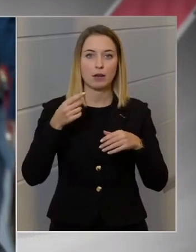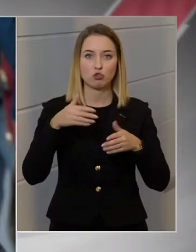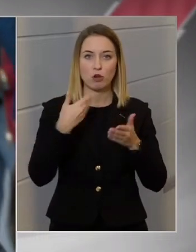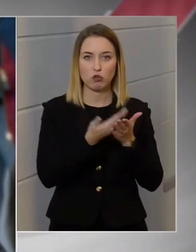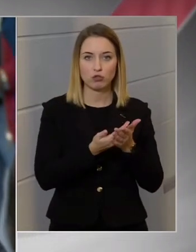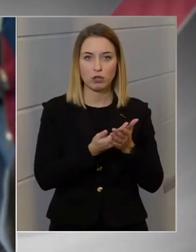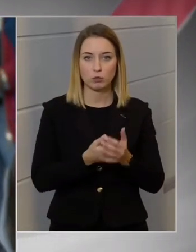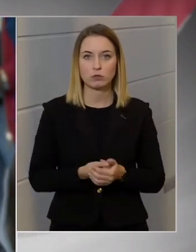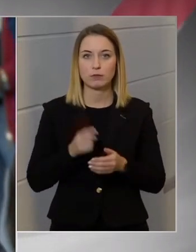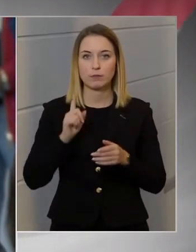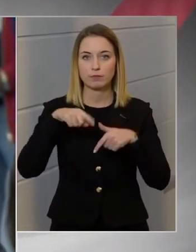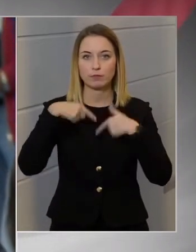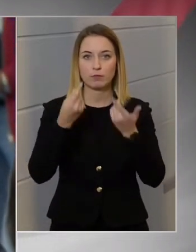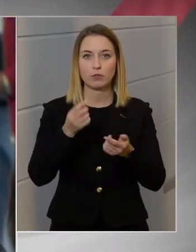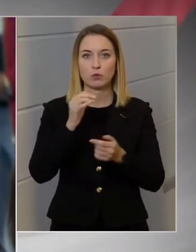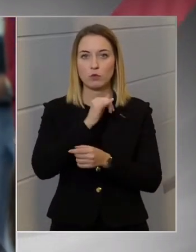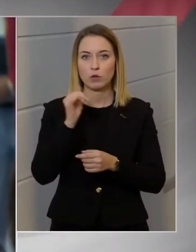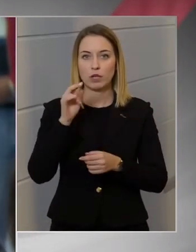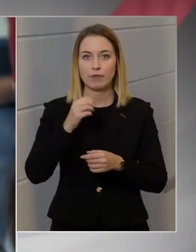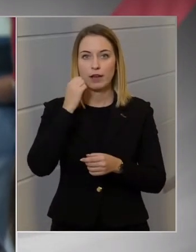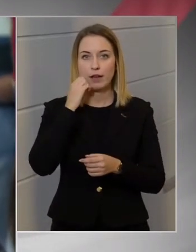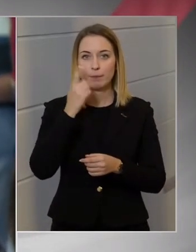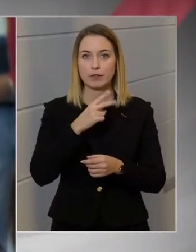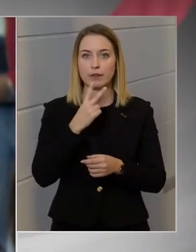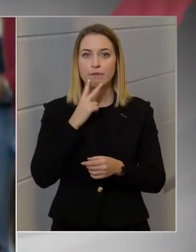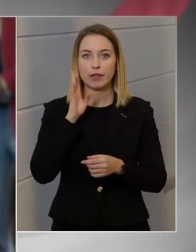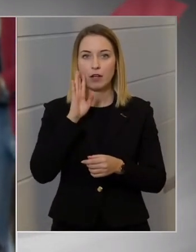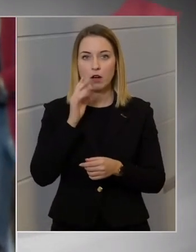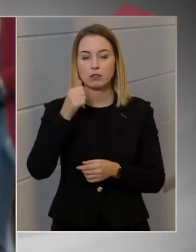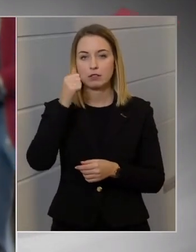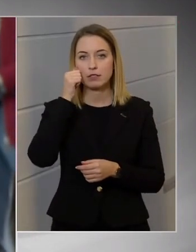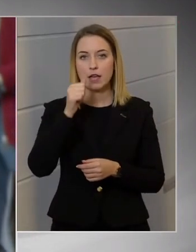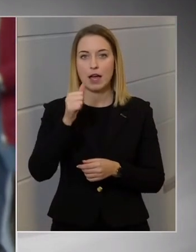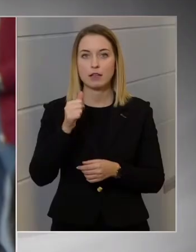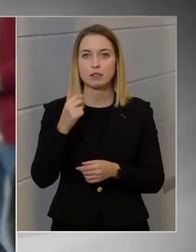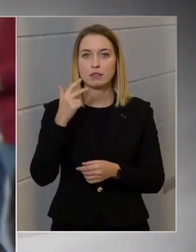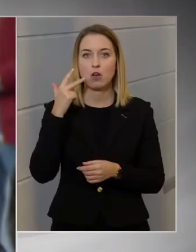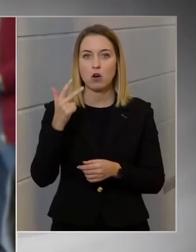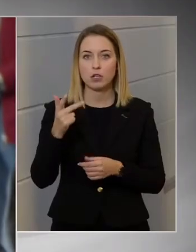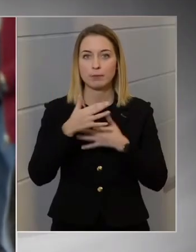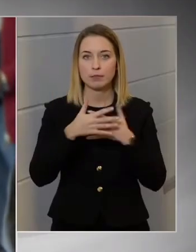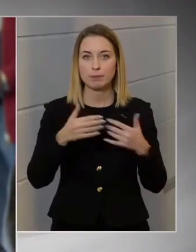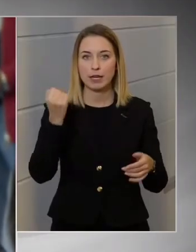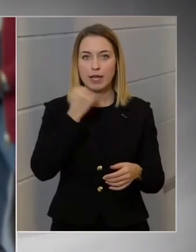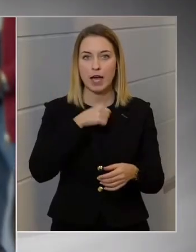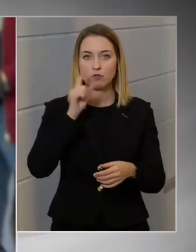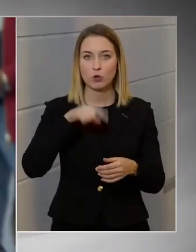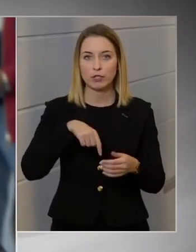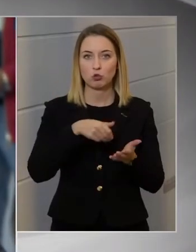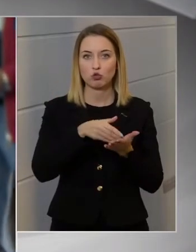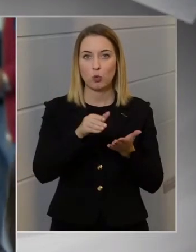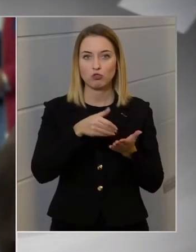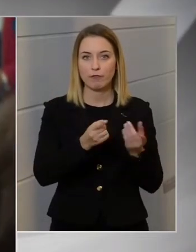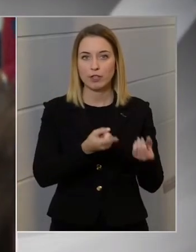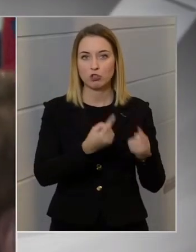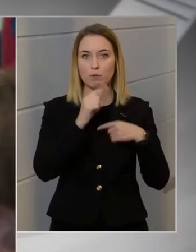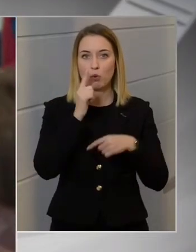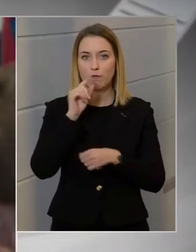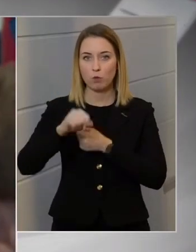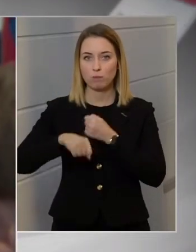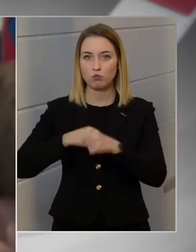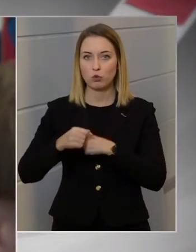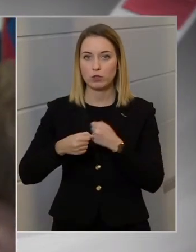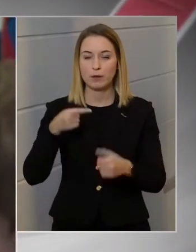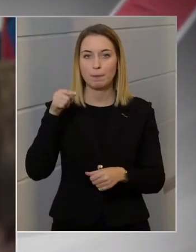javaslatot. Jövő évre az MTVA 130 milliárd forintos költségvetésből fog működni.